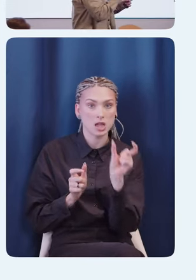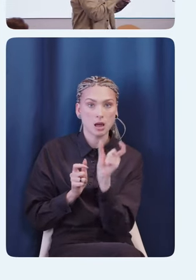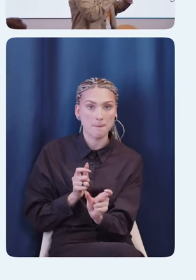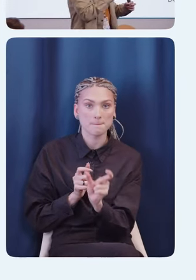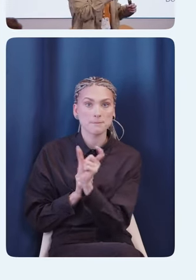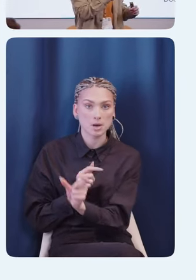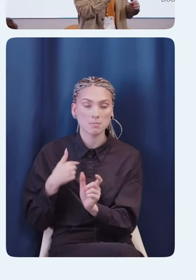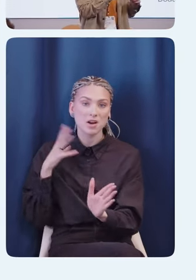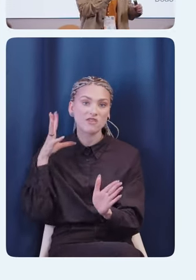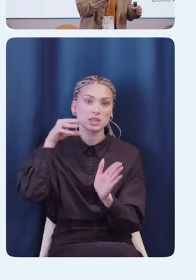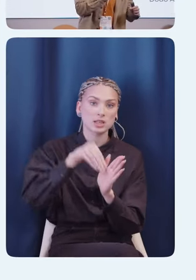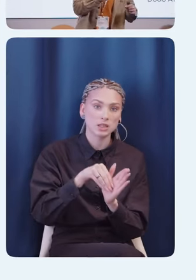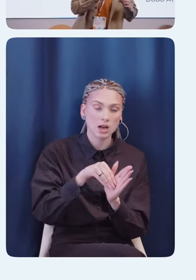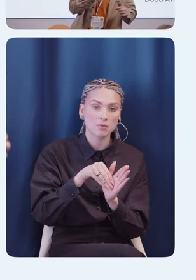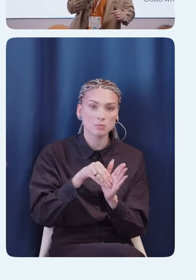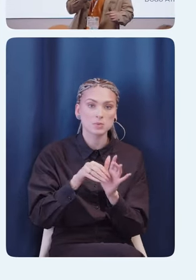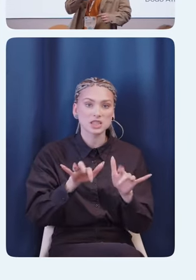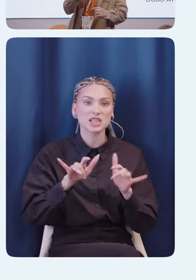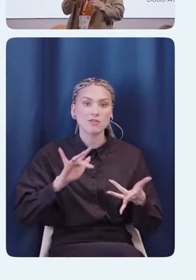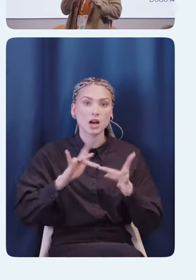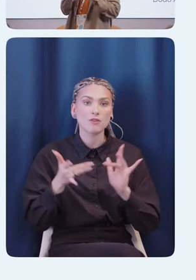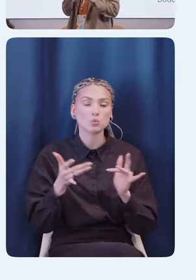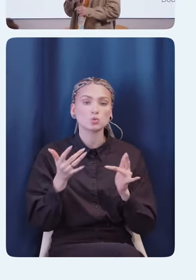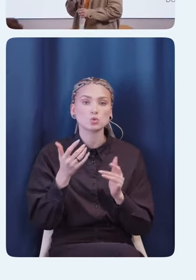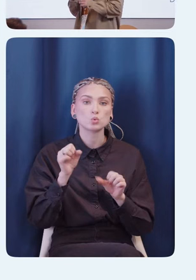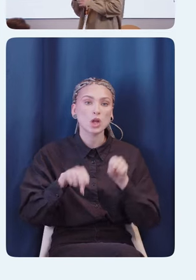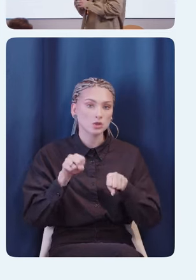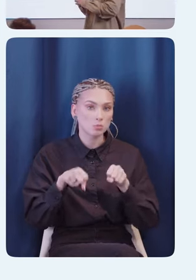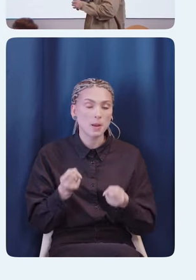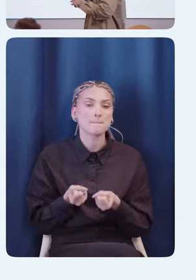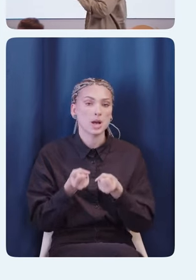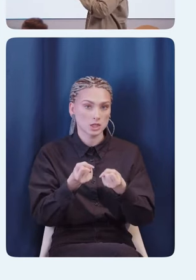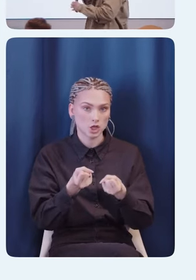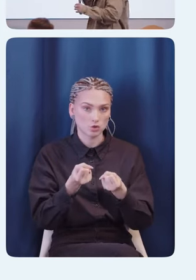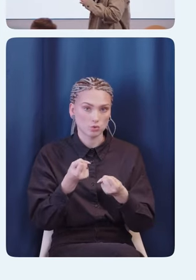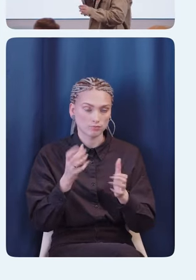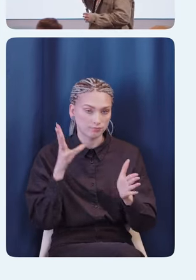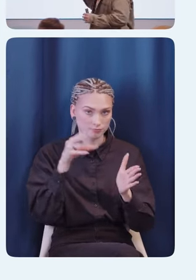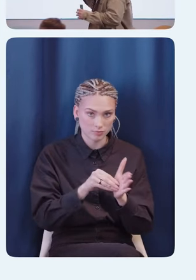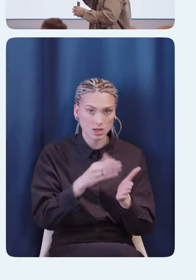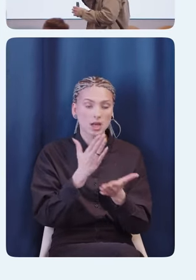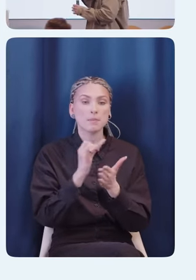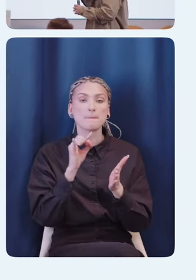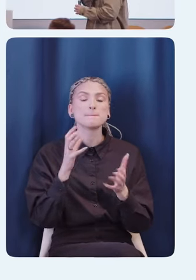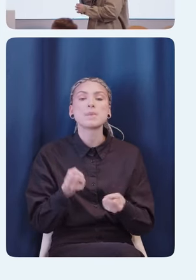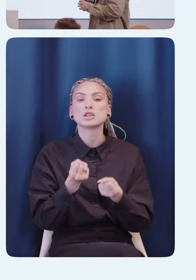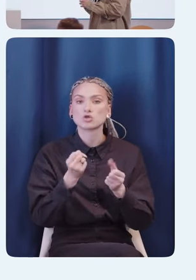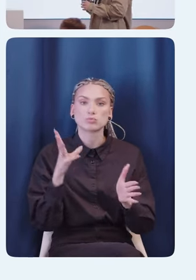внедряем цифровую доступность, внедряем поддержку цифровой доступности, поддержку VoiceOver, простите.